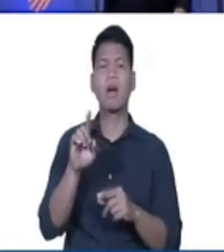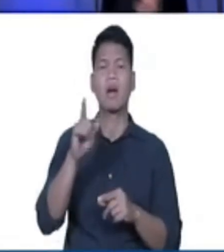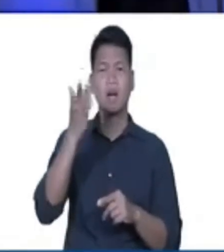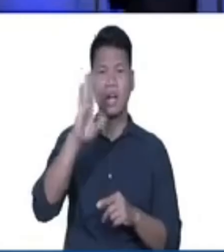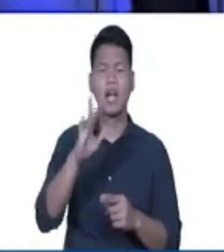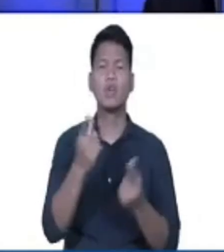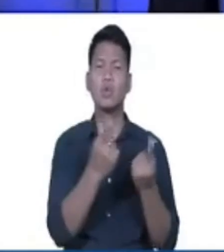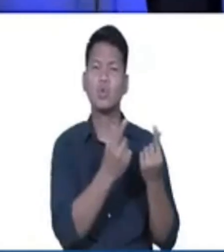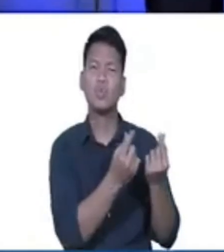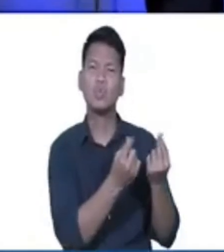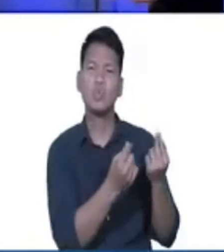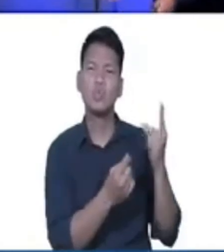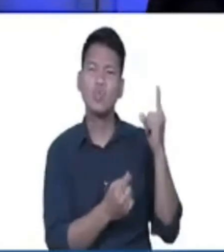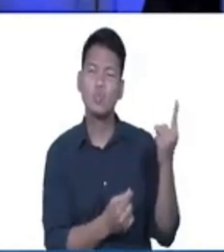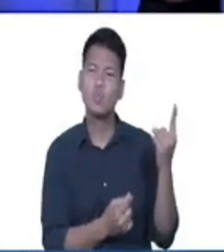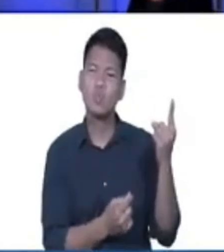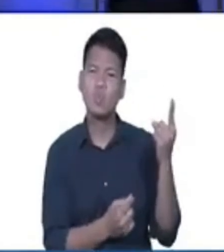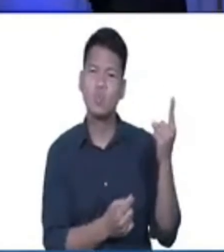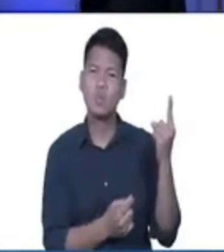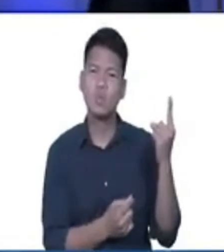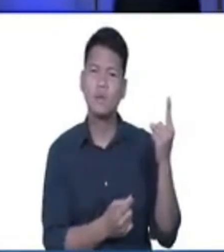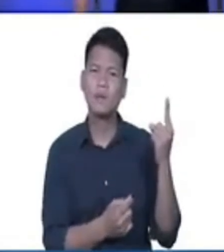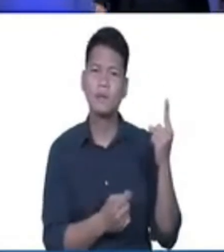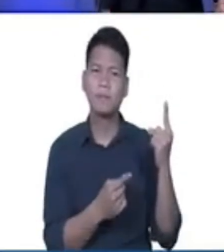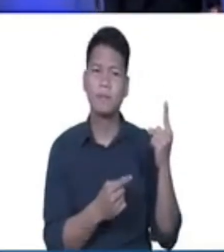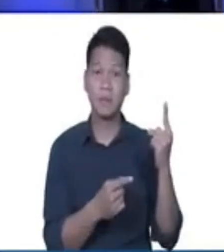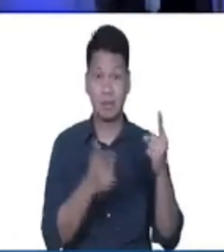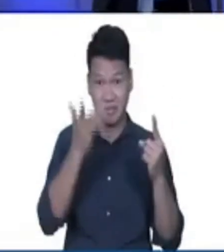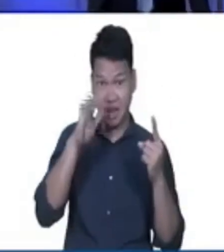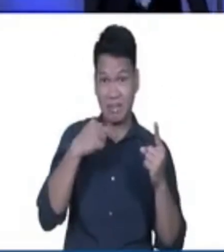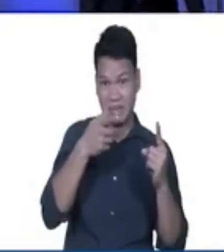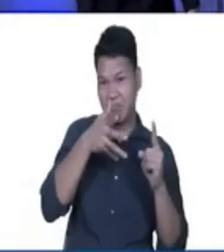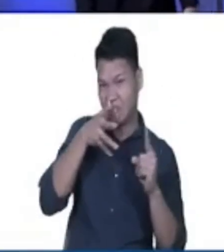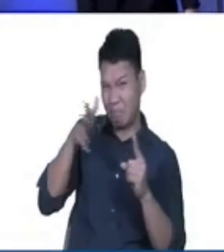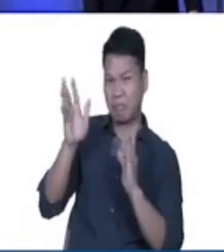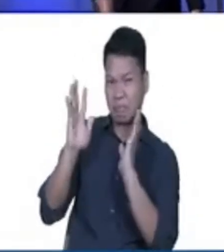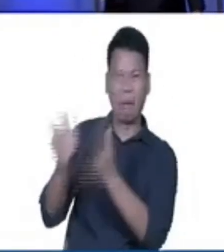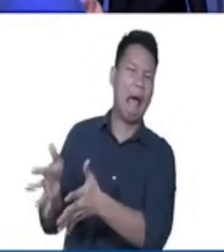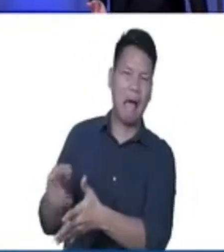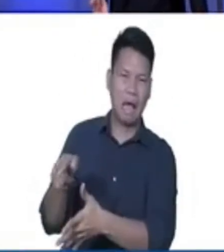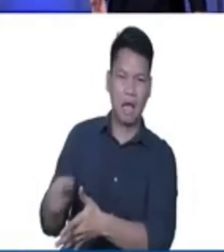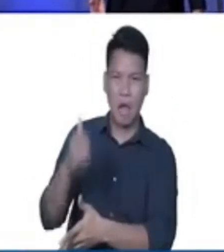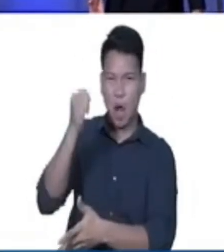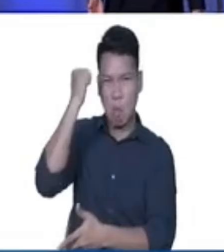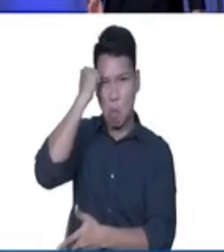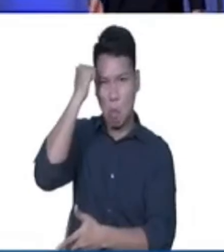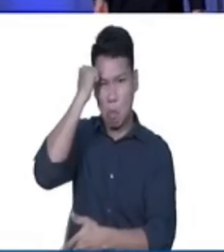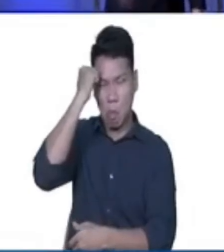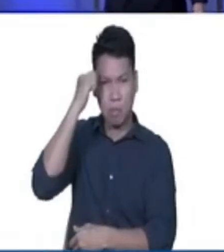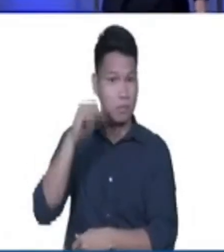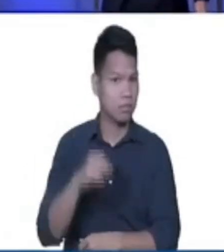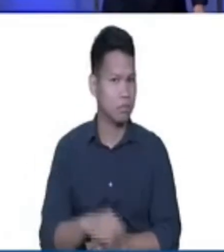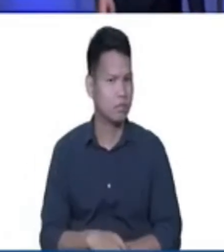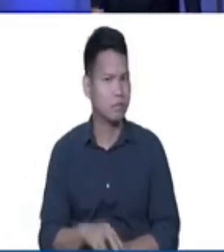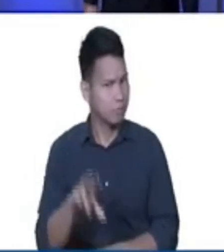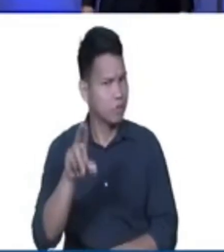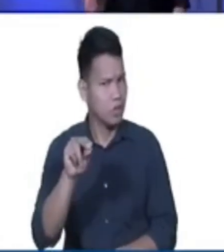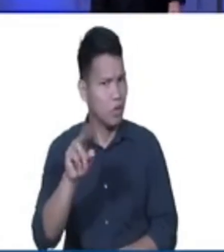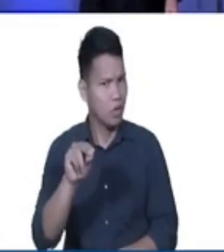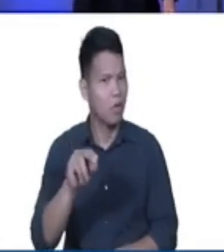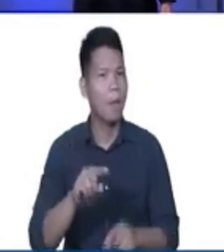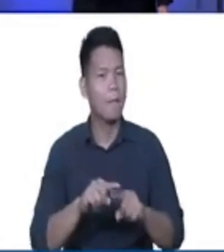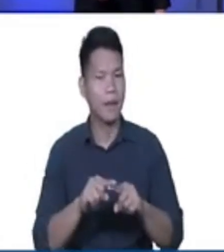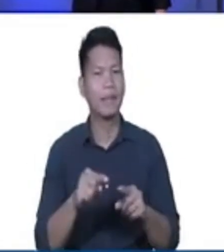Panginoon? Ang sabi ba ng ating Panginoon, napabayaan mo na yan sila, matigas ang kanilang ulo? No. Ano pong kanyang ginawa?